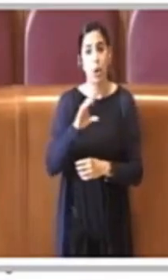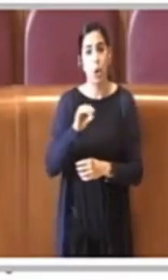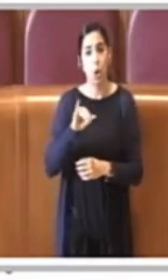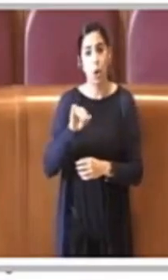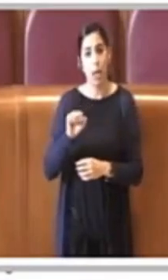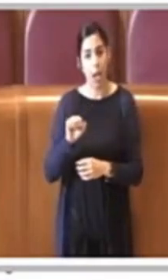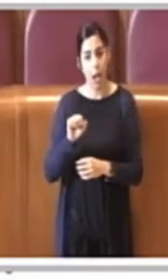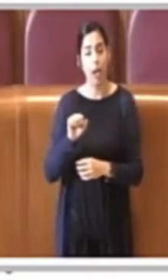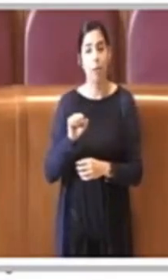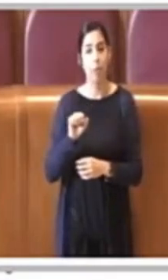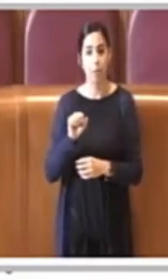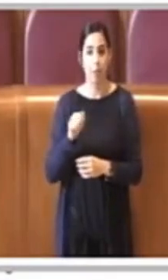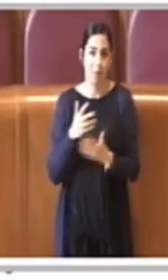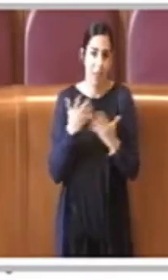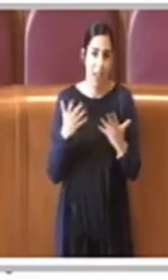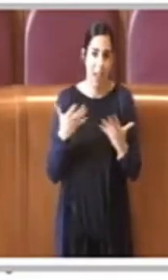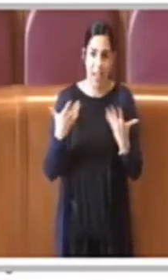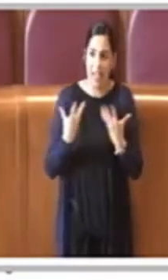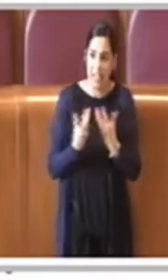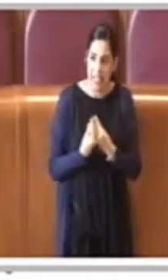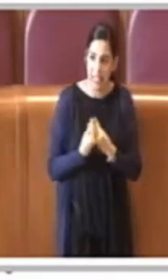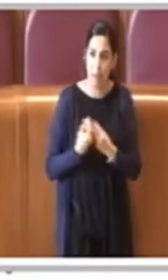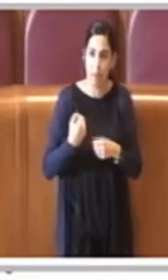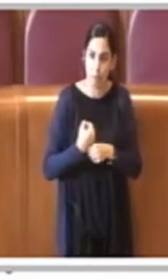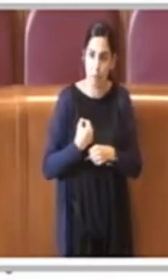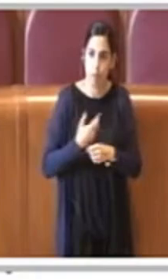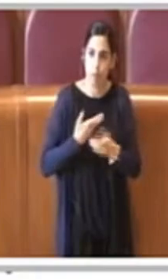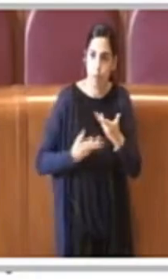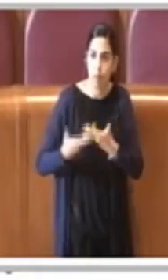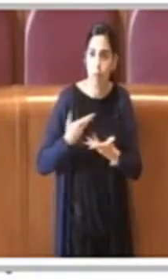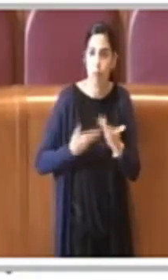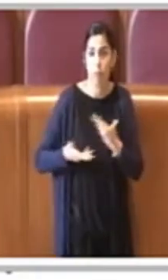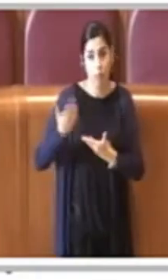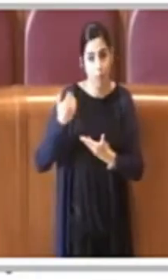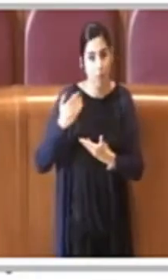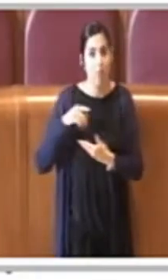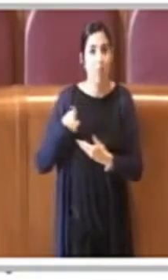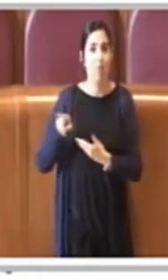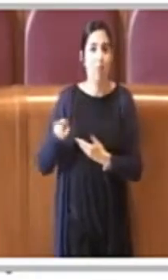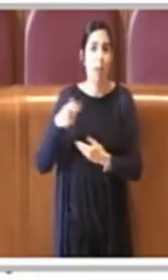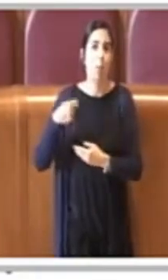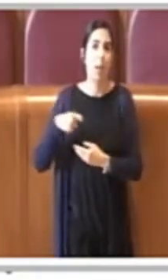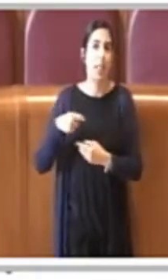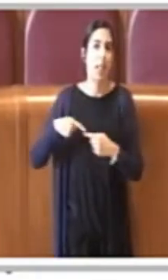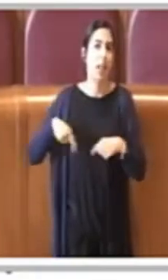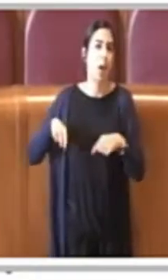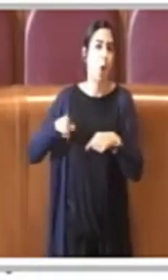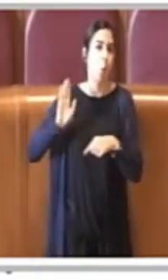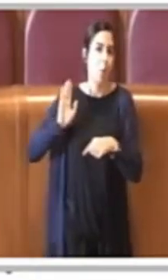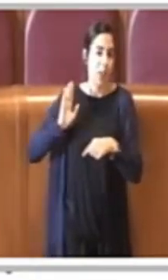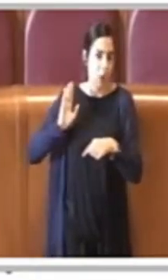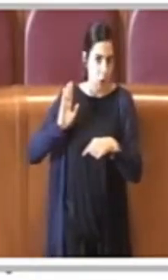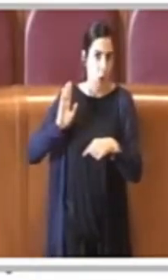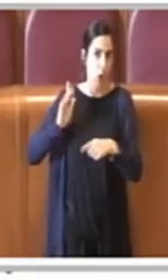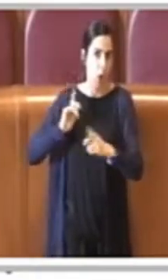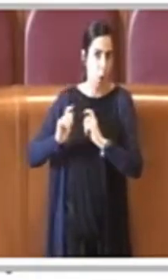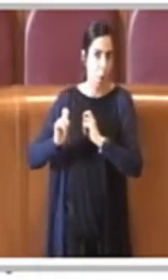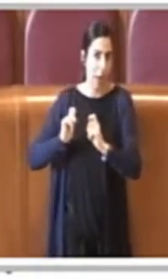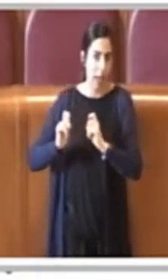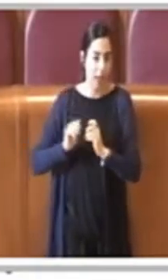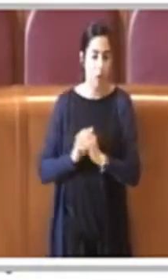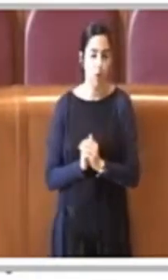ovviamente condiviso questa delibera quando era Presidente della Commissione Commercio